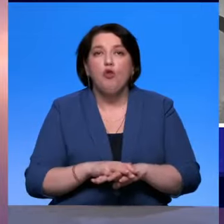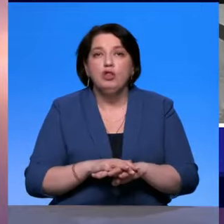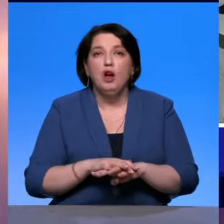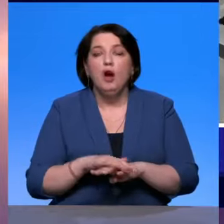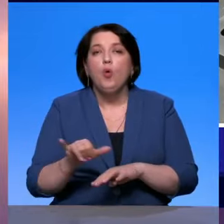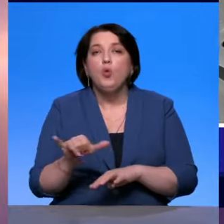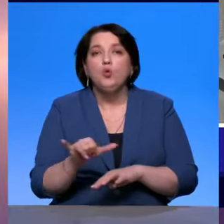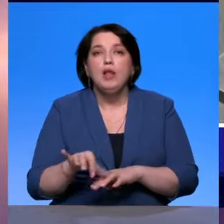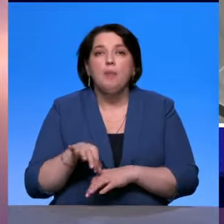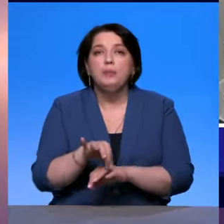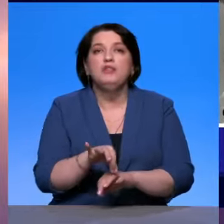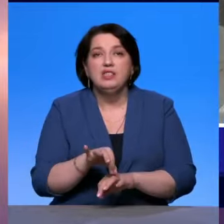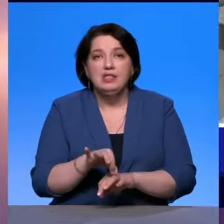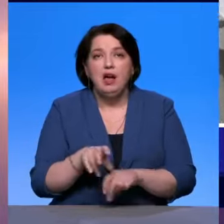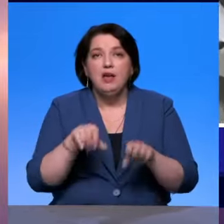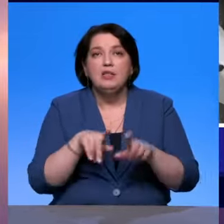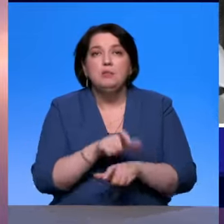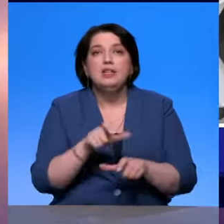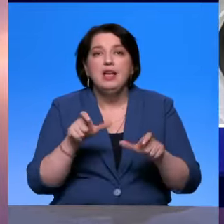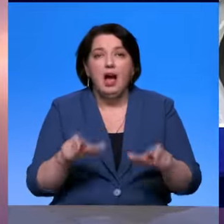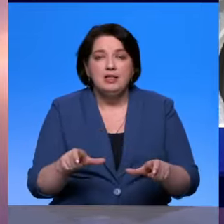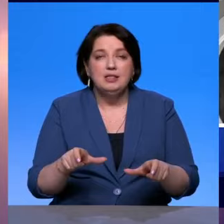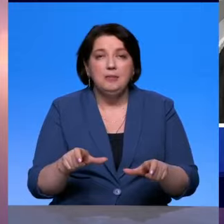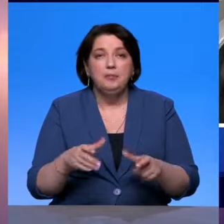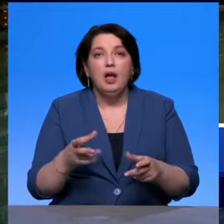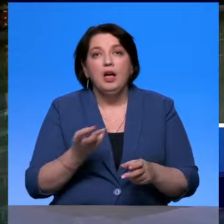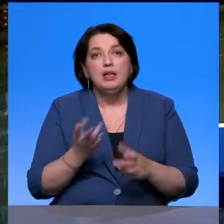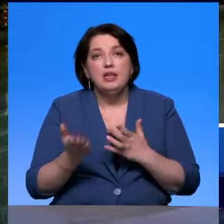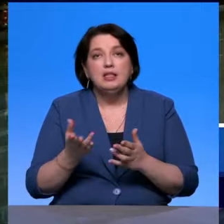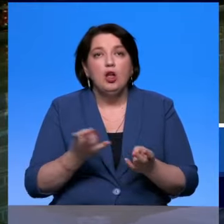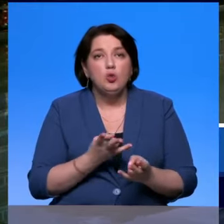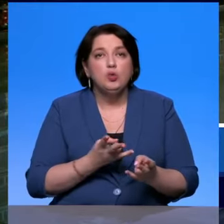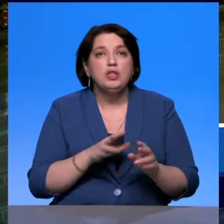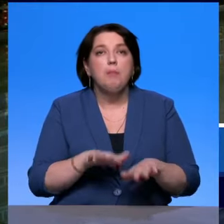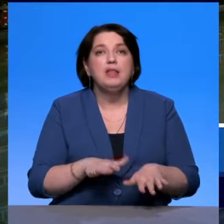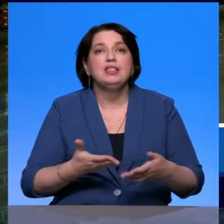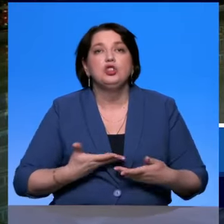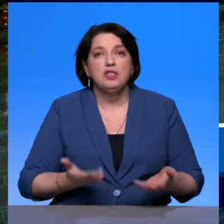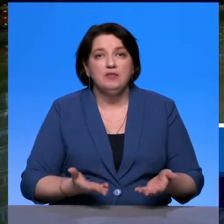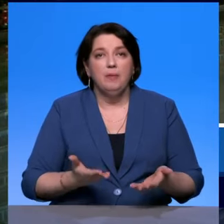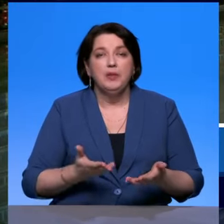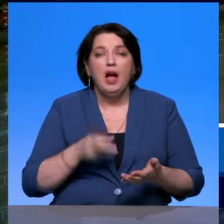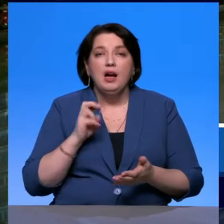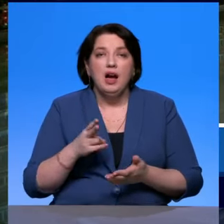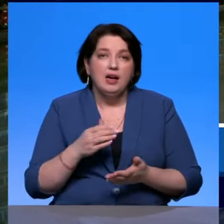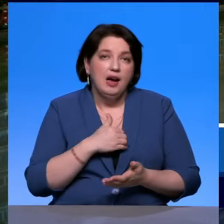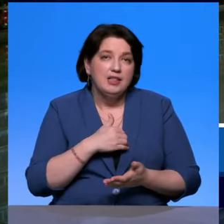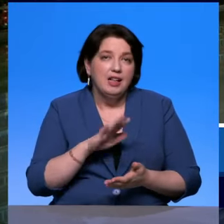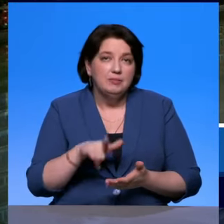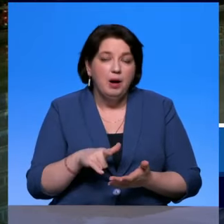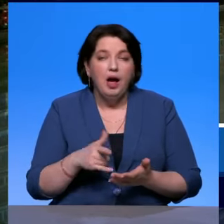разместить где-то. Здесь же хотелось бы отметить вариант, каким образом можно решать вопросы с